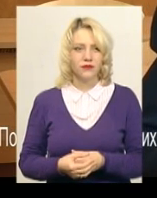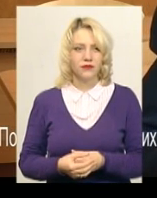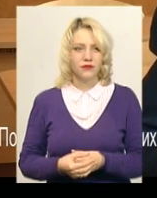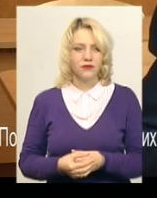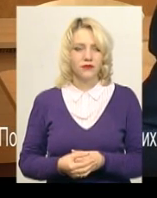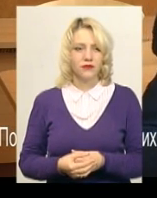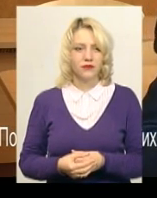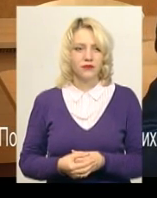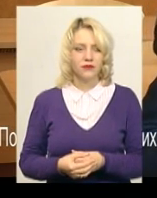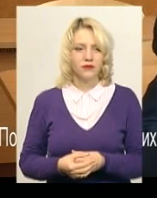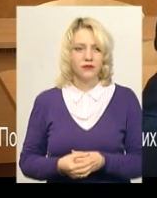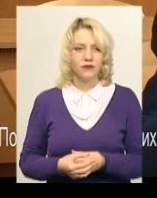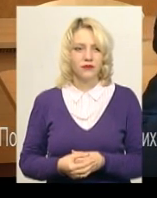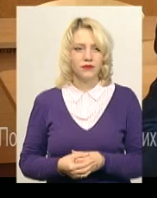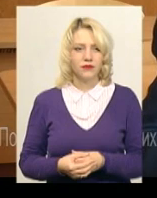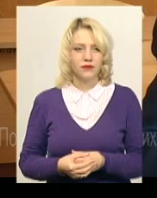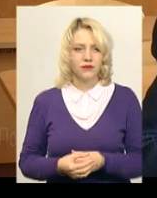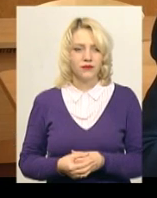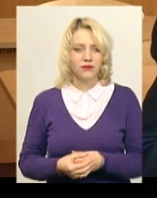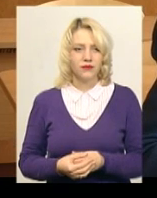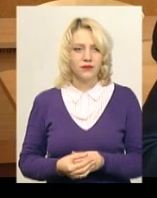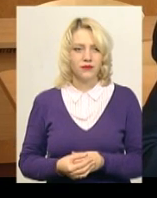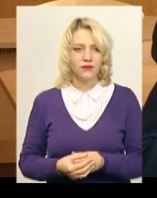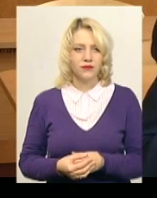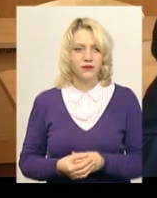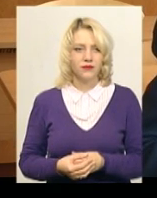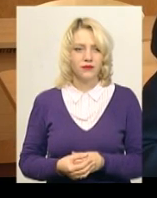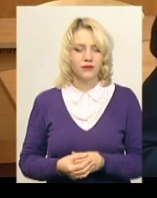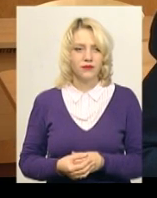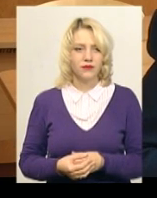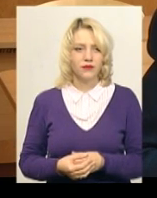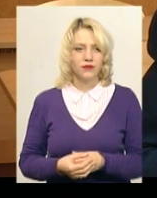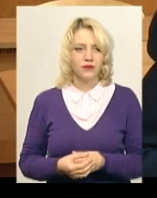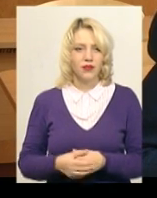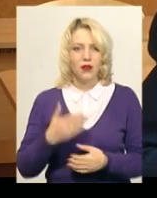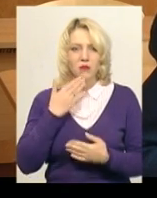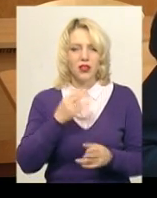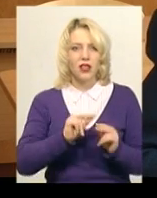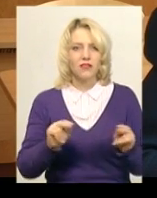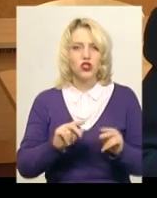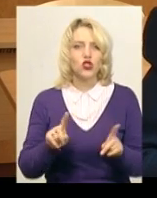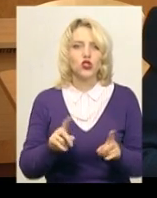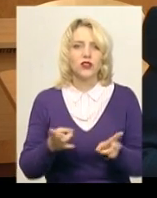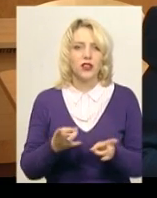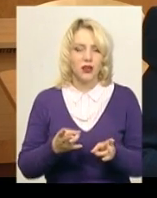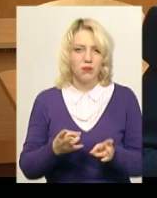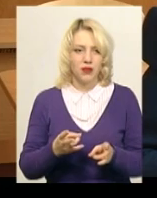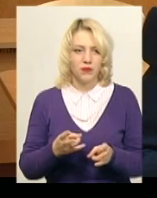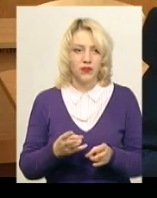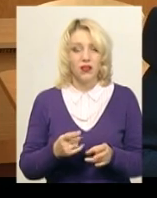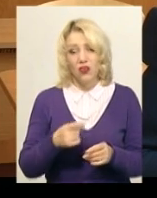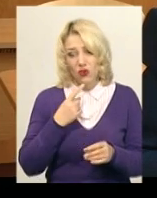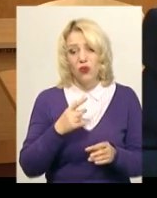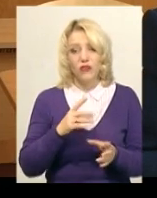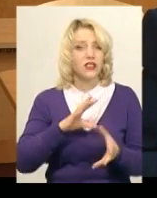Ну, власне і все. Що треба? Все. А, власне і все